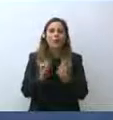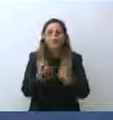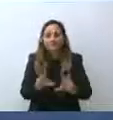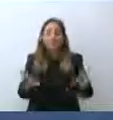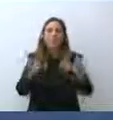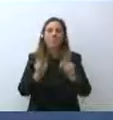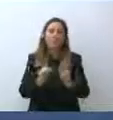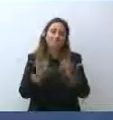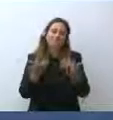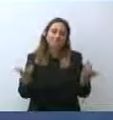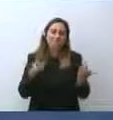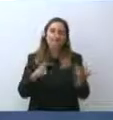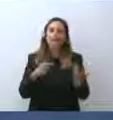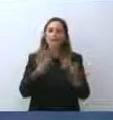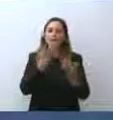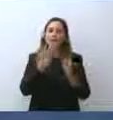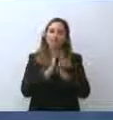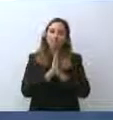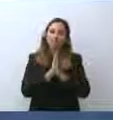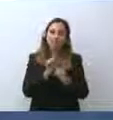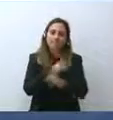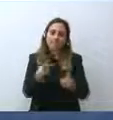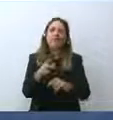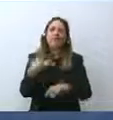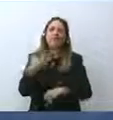ribadire il mio invito a vaccinarsi.